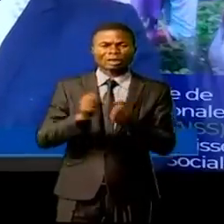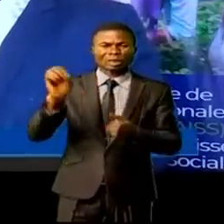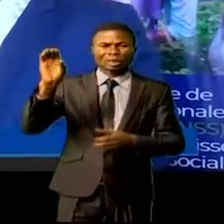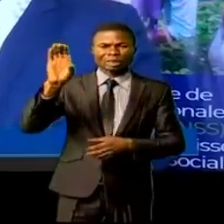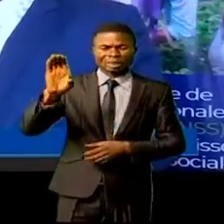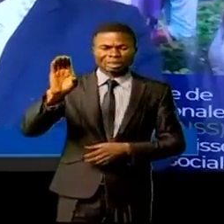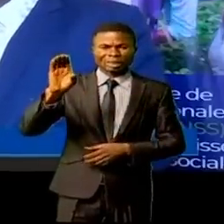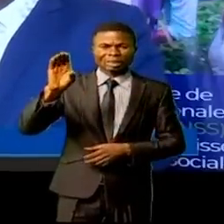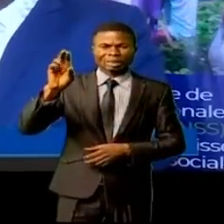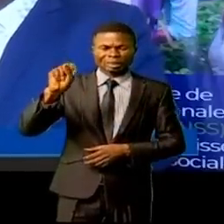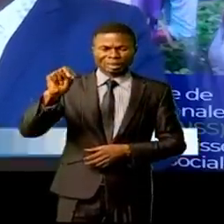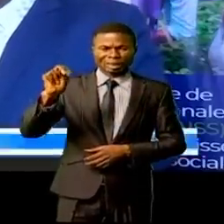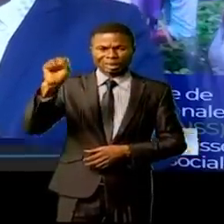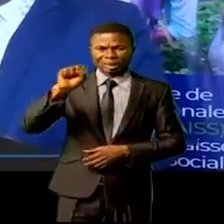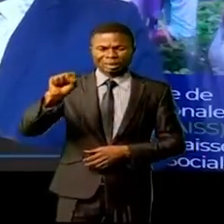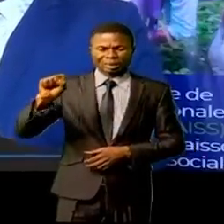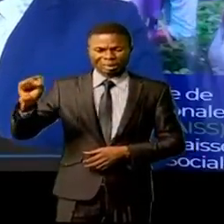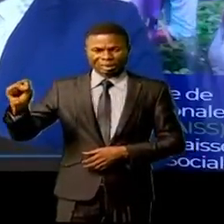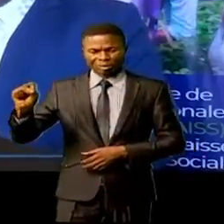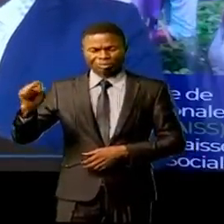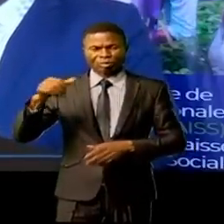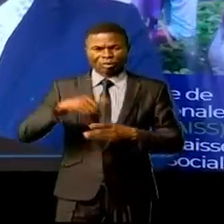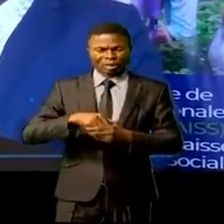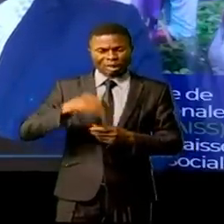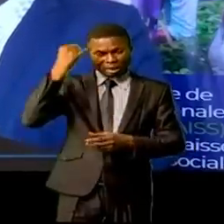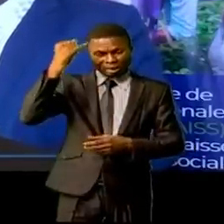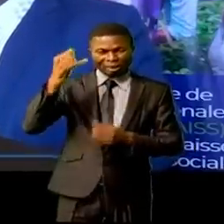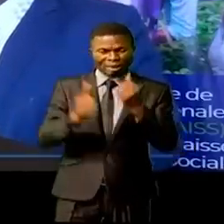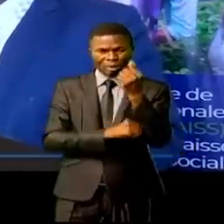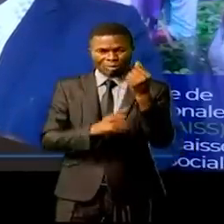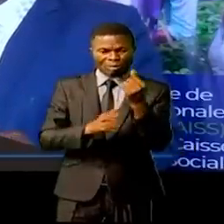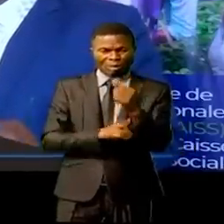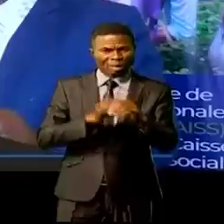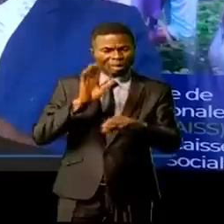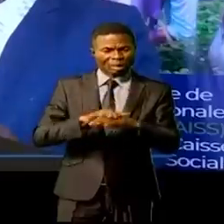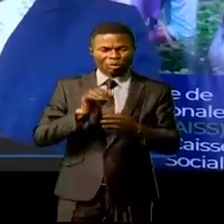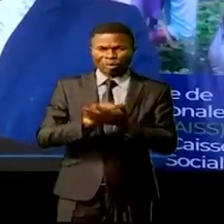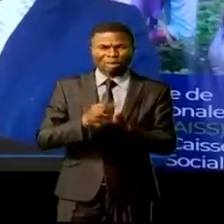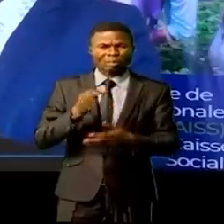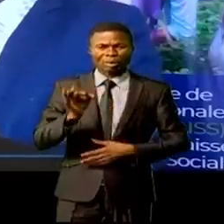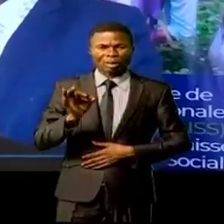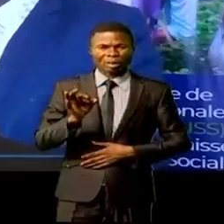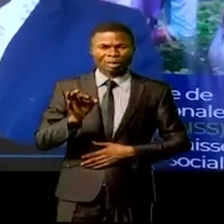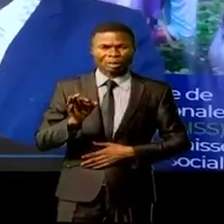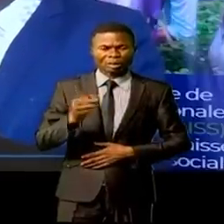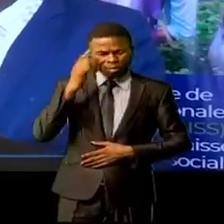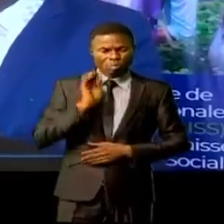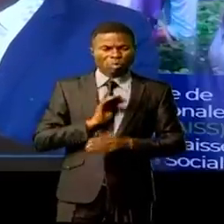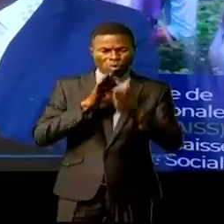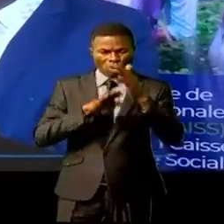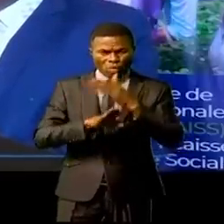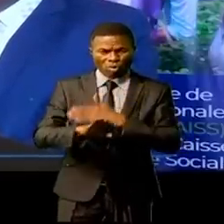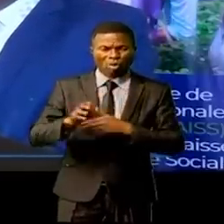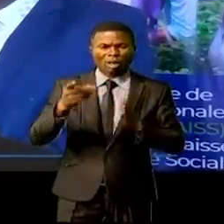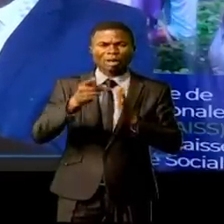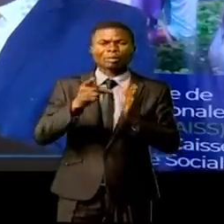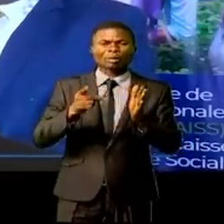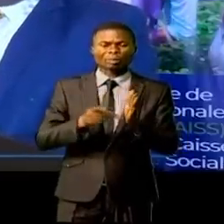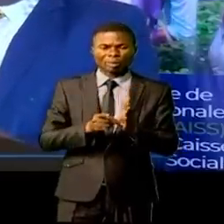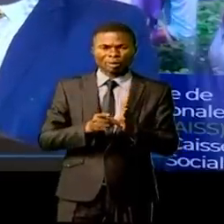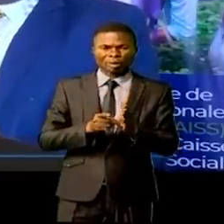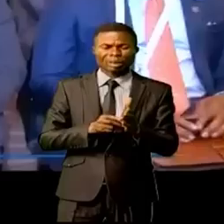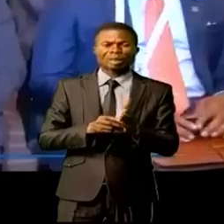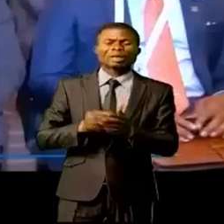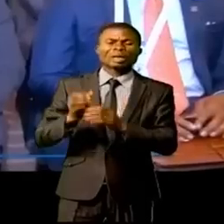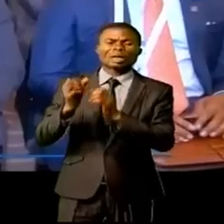susciter dans le chef des personnes non couvertes le désir ardent d'adhérer aux principes régissants de la